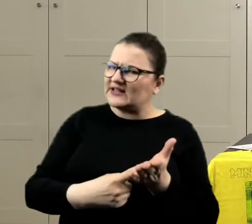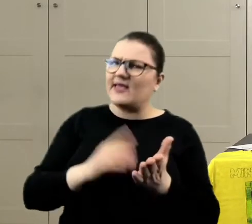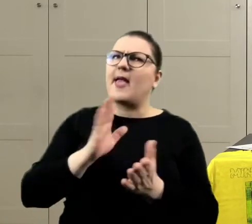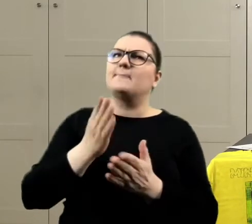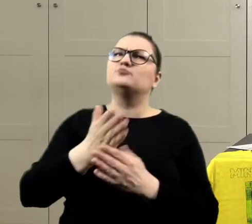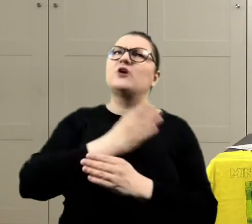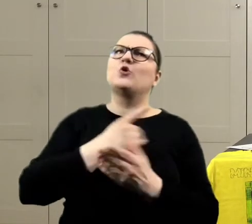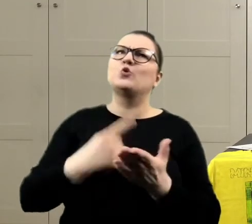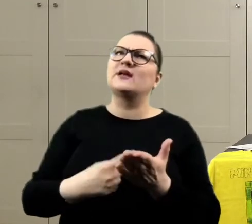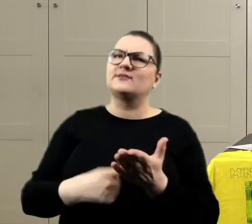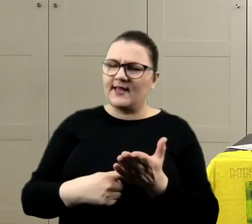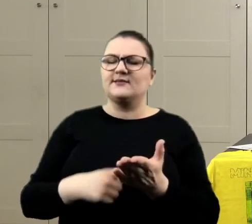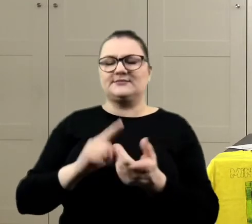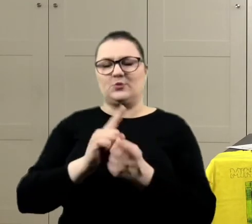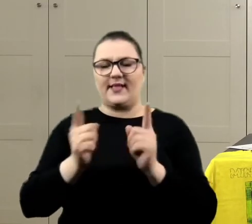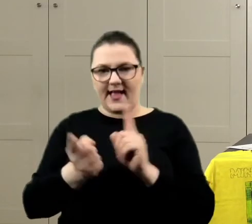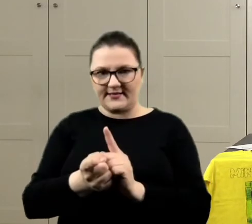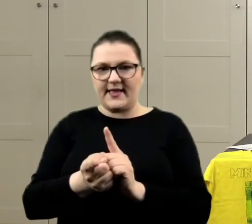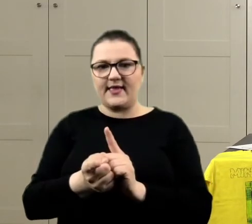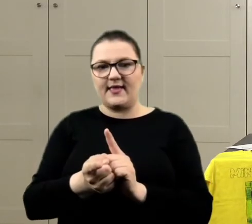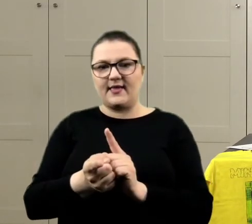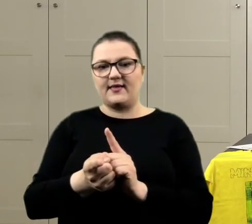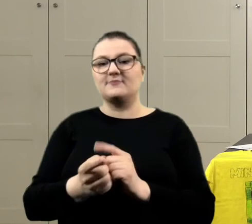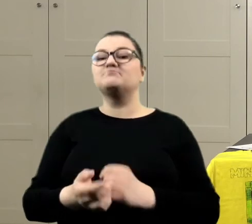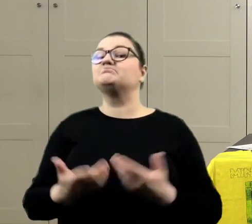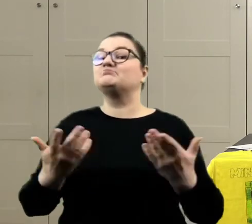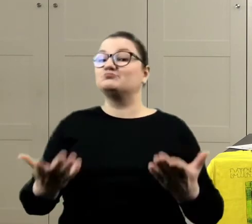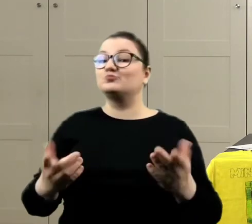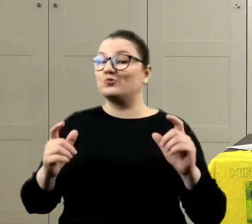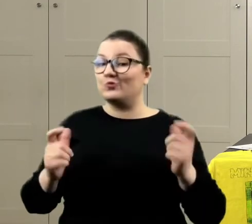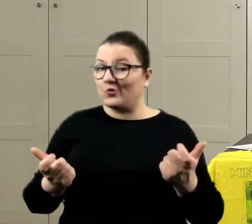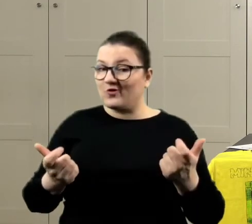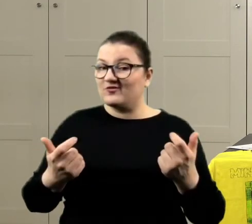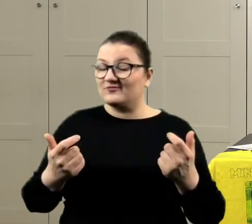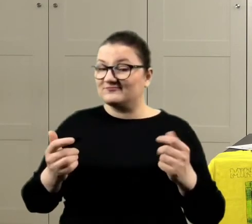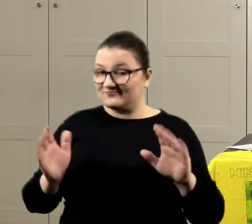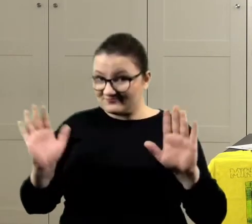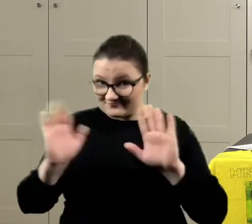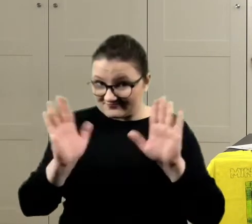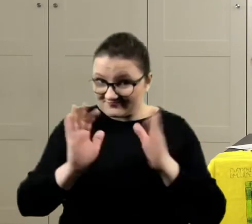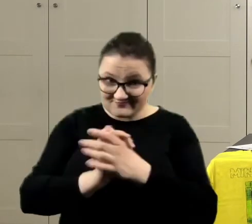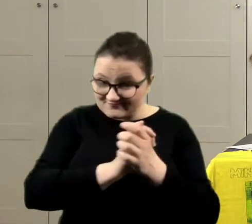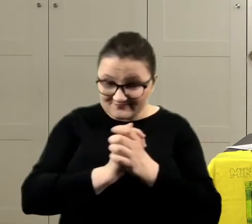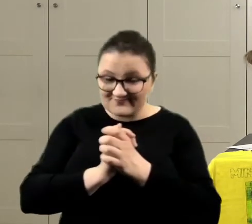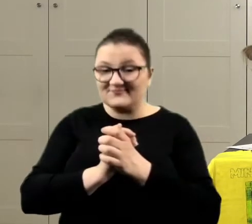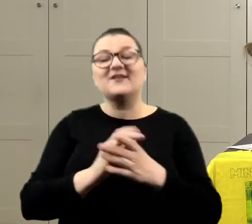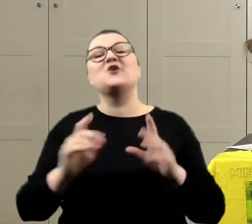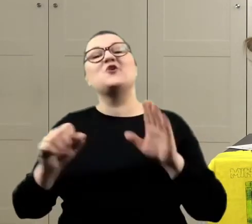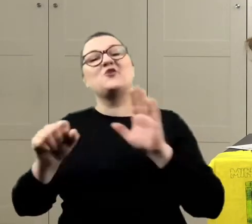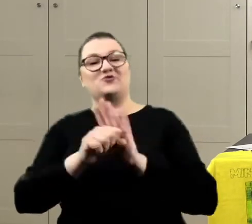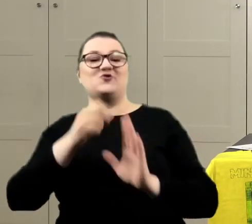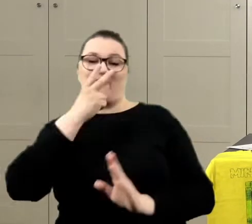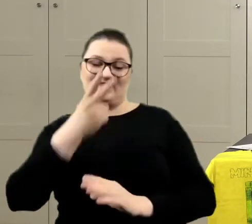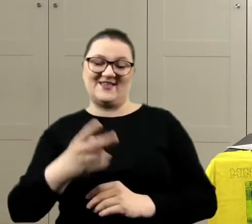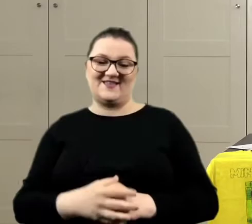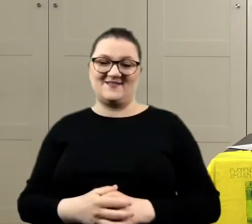przedostatnie nasze spotkanie. To co? Żegnamy się? Do widzenia. Do widzenia.